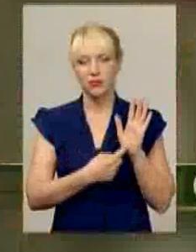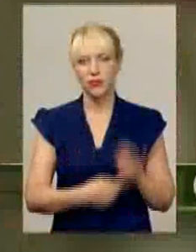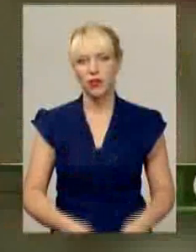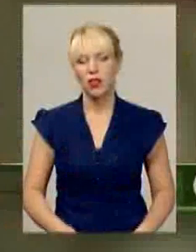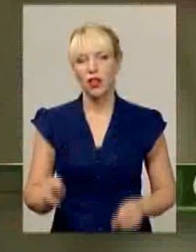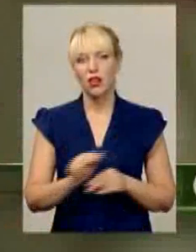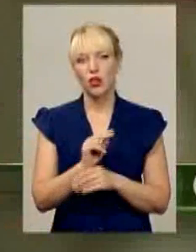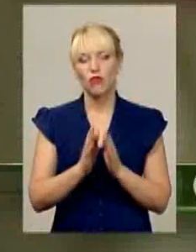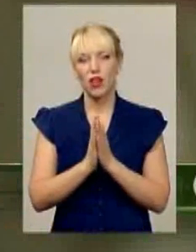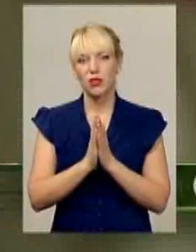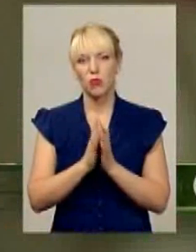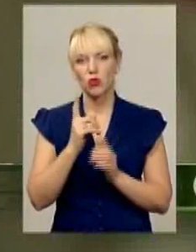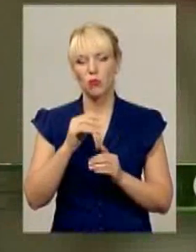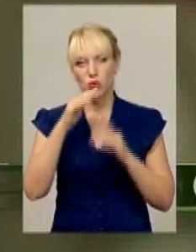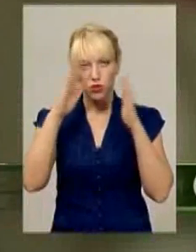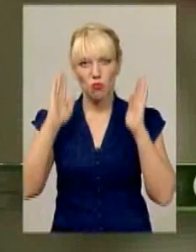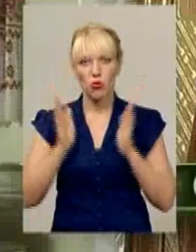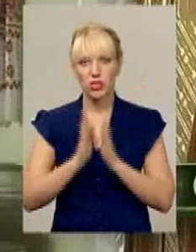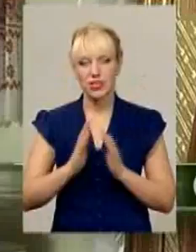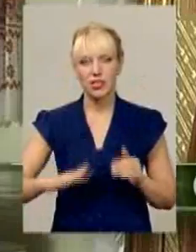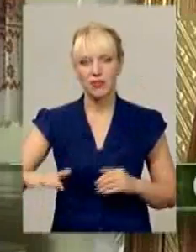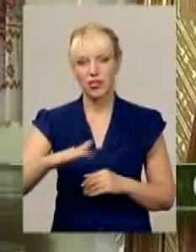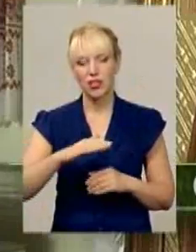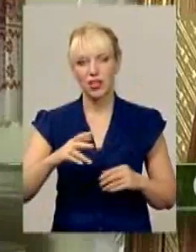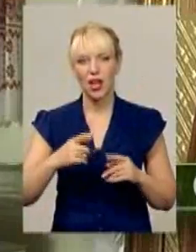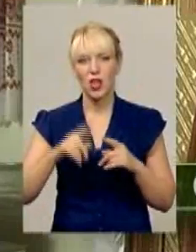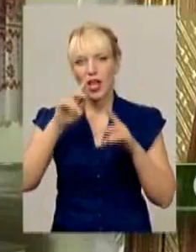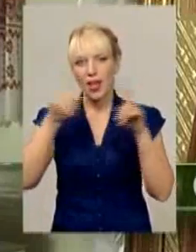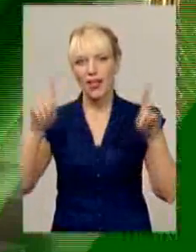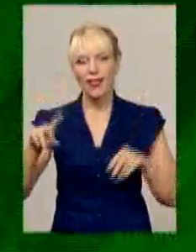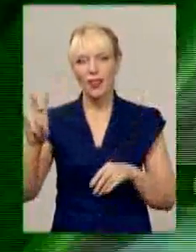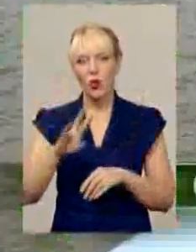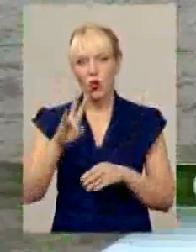Лікування молитвою. В одному з монастирів краю чудотворна ікона зцілює людей.